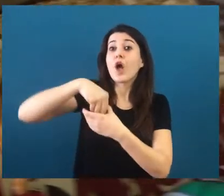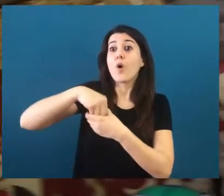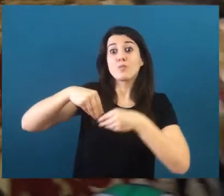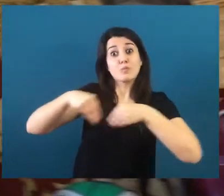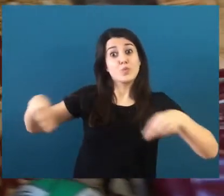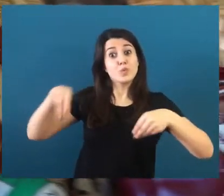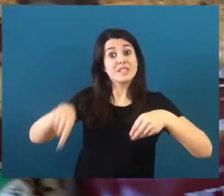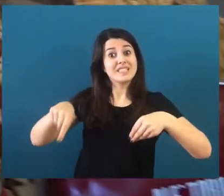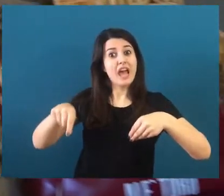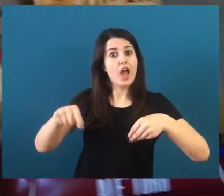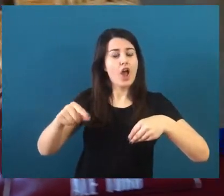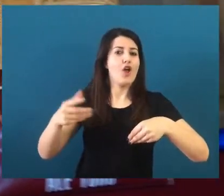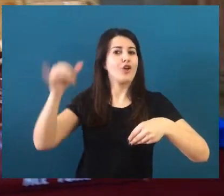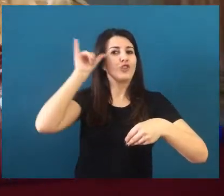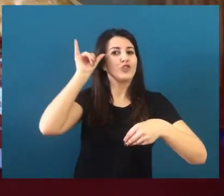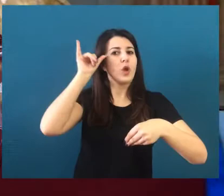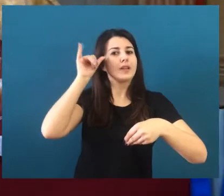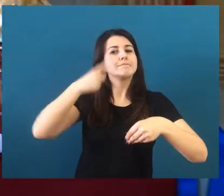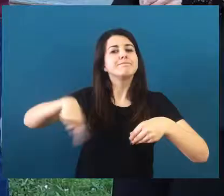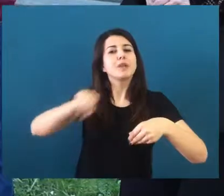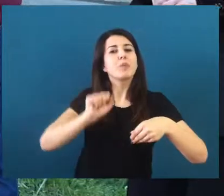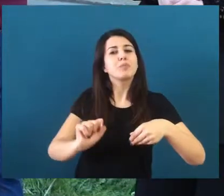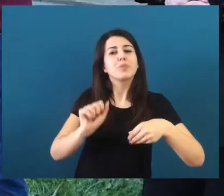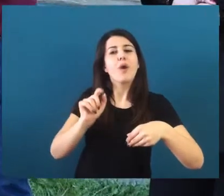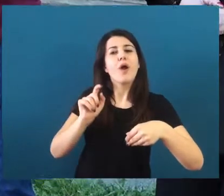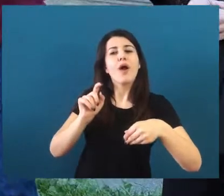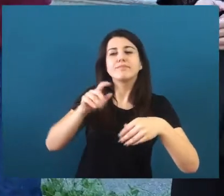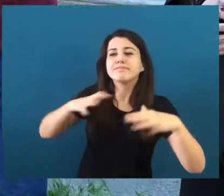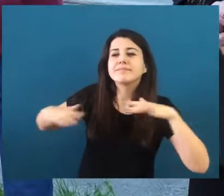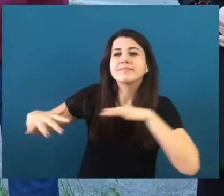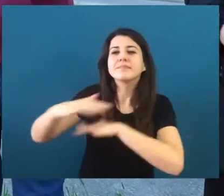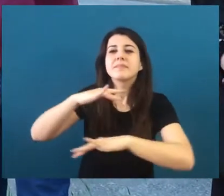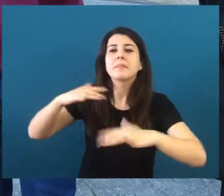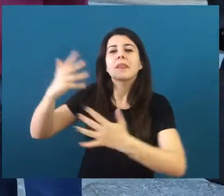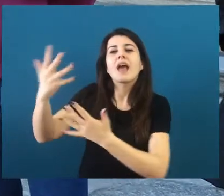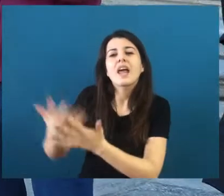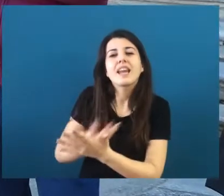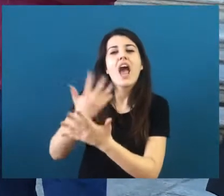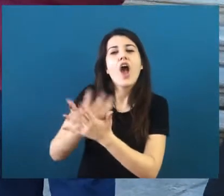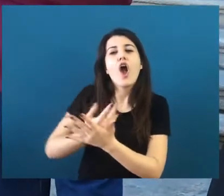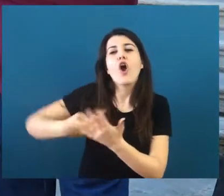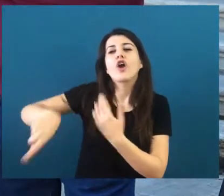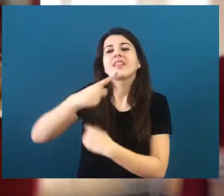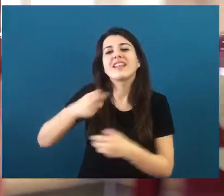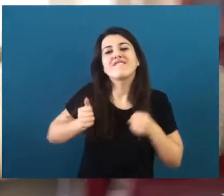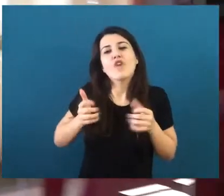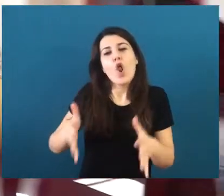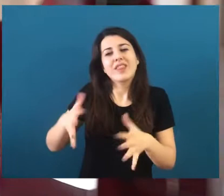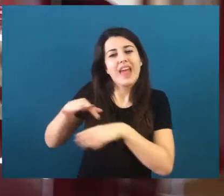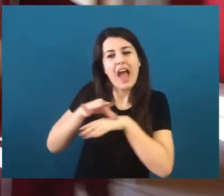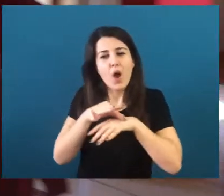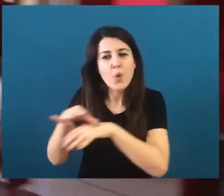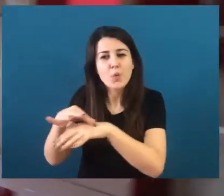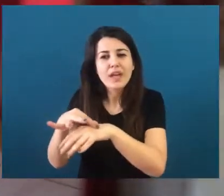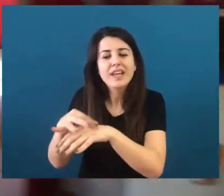del museo del grande torino potrete ascoltare, grazie al racconto delle guide volontarie, il